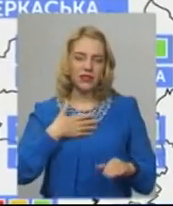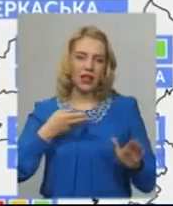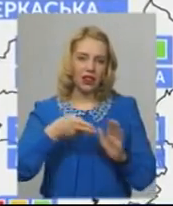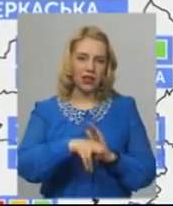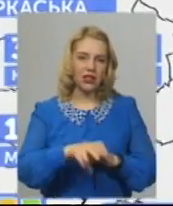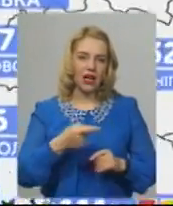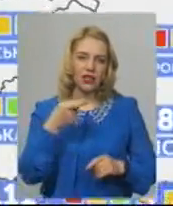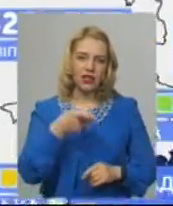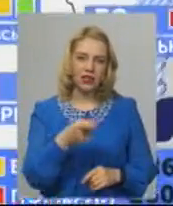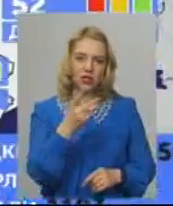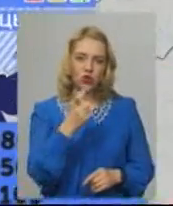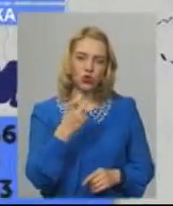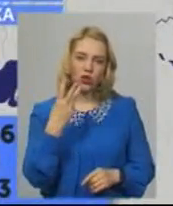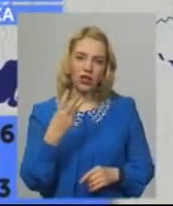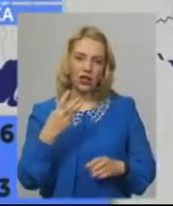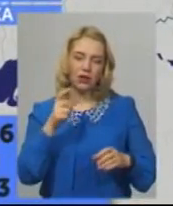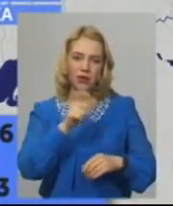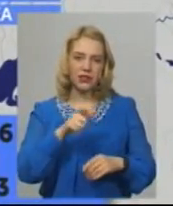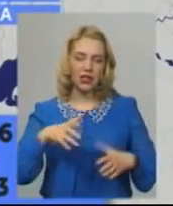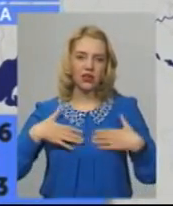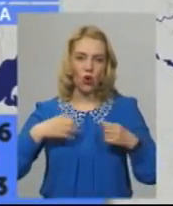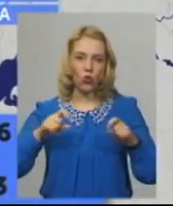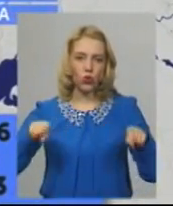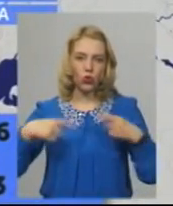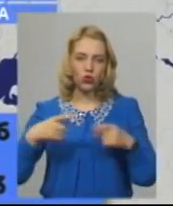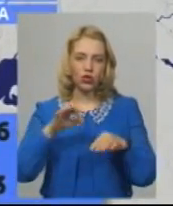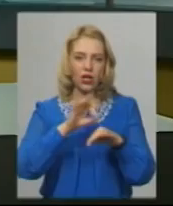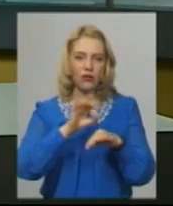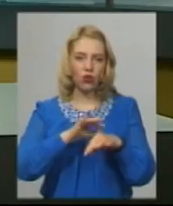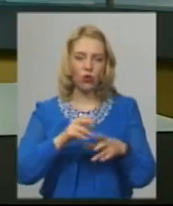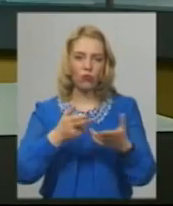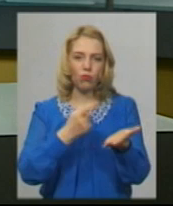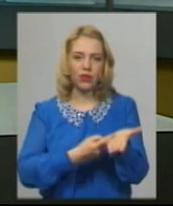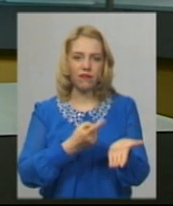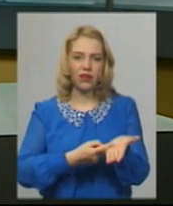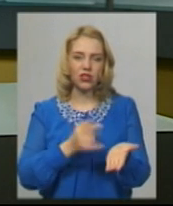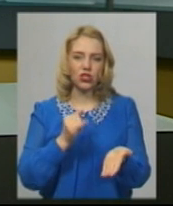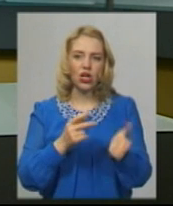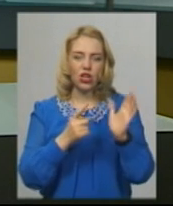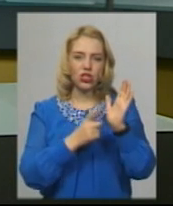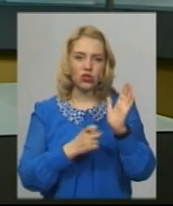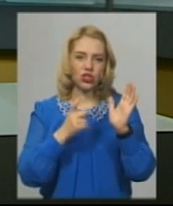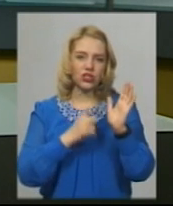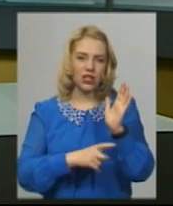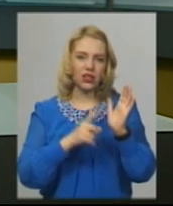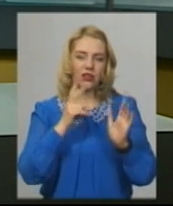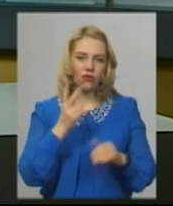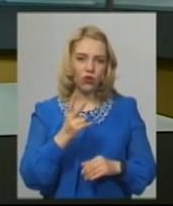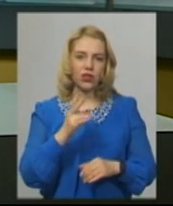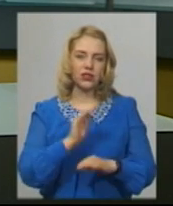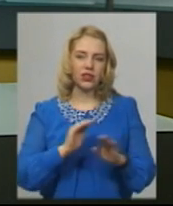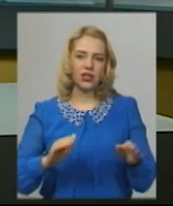1103 пацієнти одужали. Зокрема, хворобу підтверджено у 672 дітей та 1976